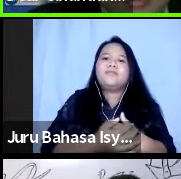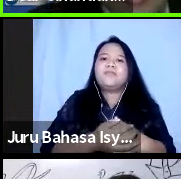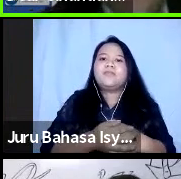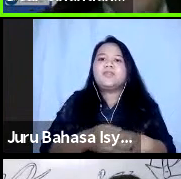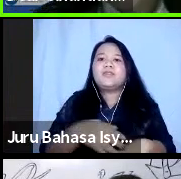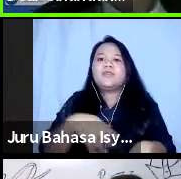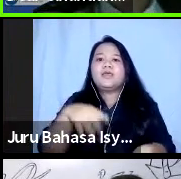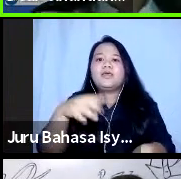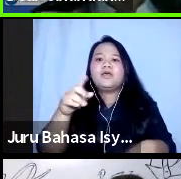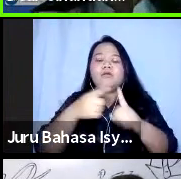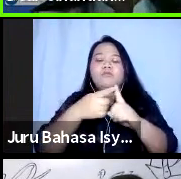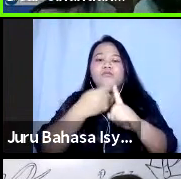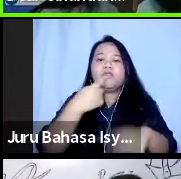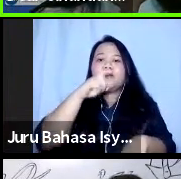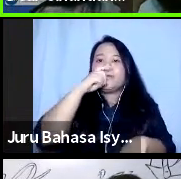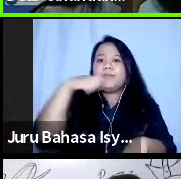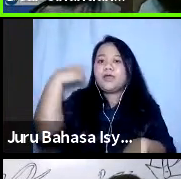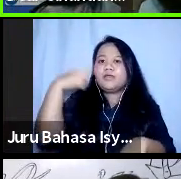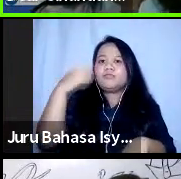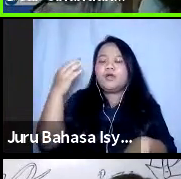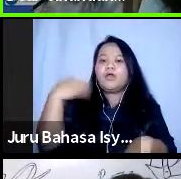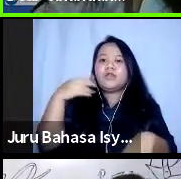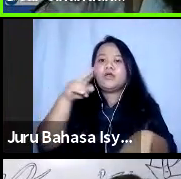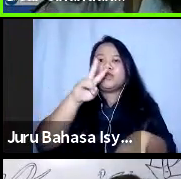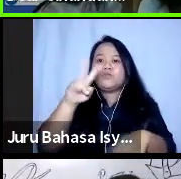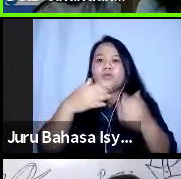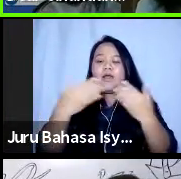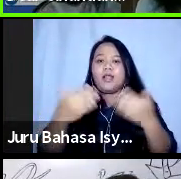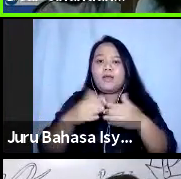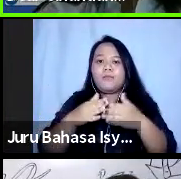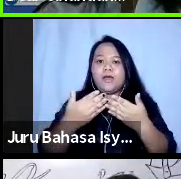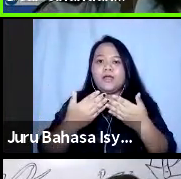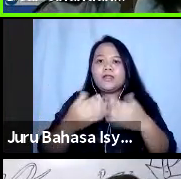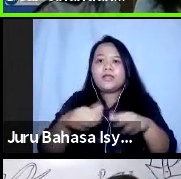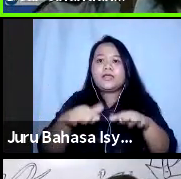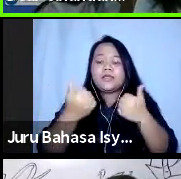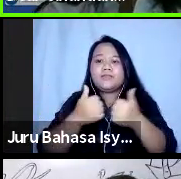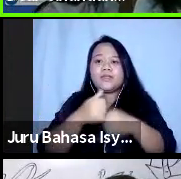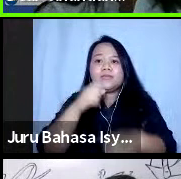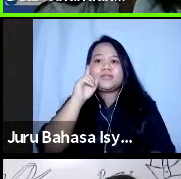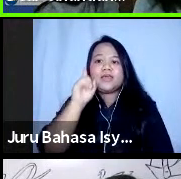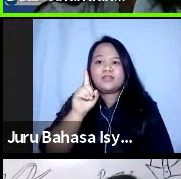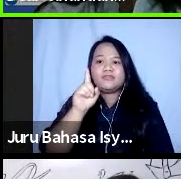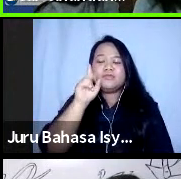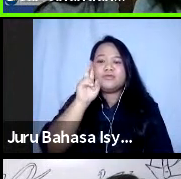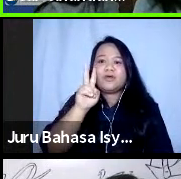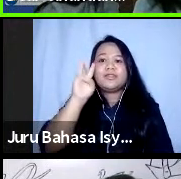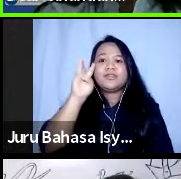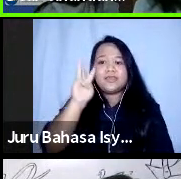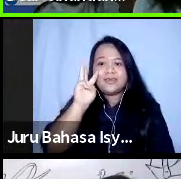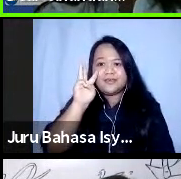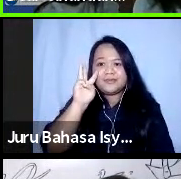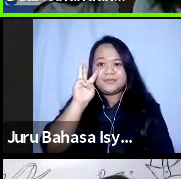Mulai Bapak Ibu Ini Ada Dua Halaman Siap Siap Satu Dua Tiga